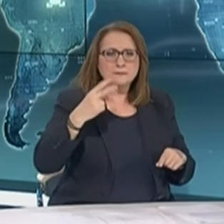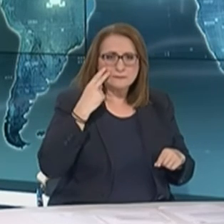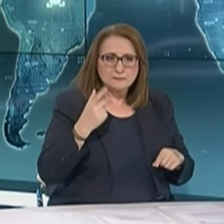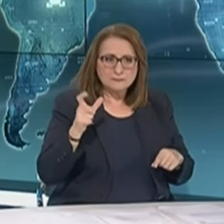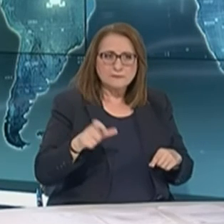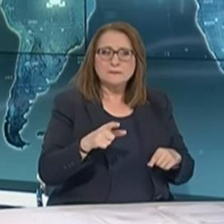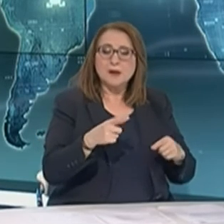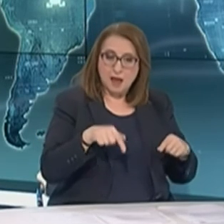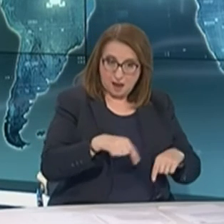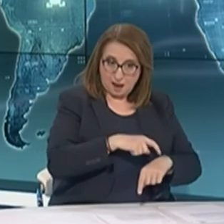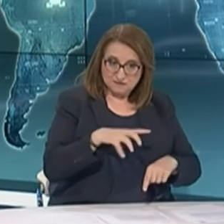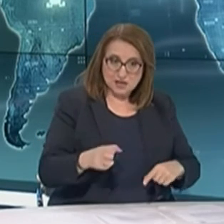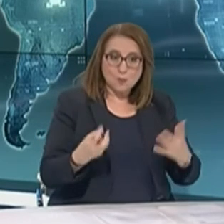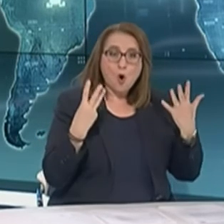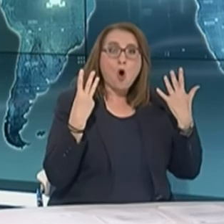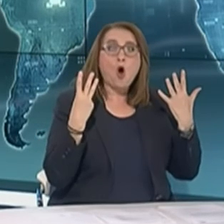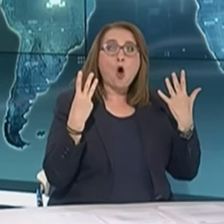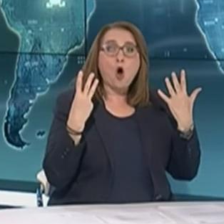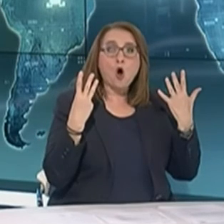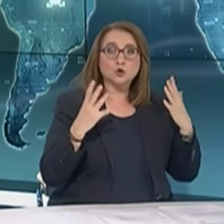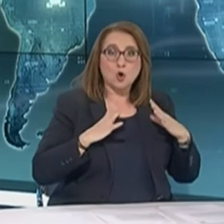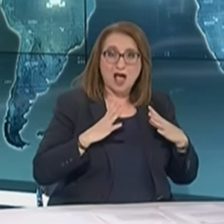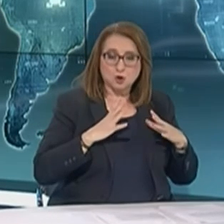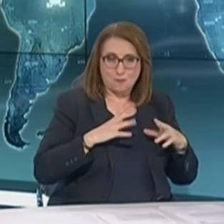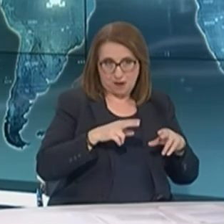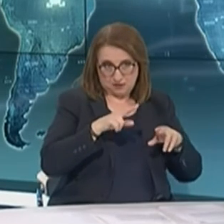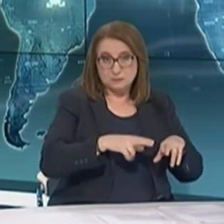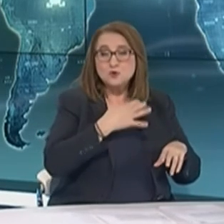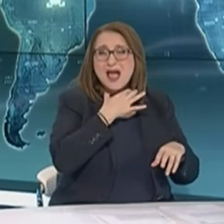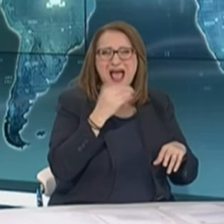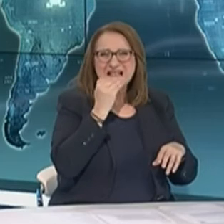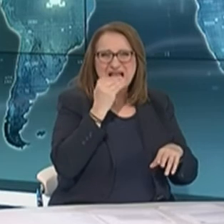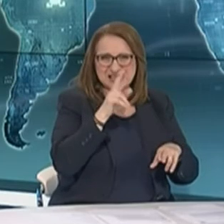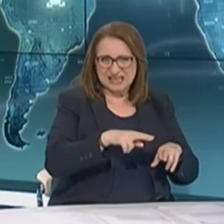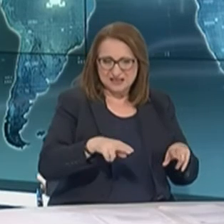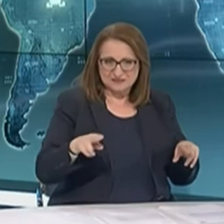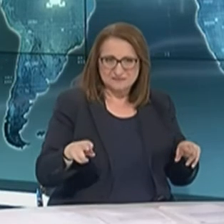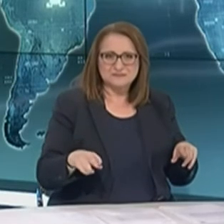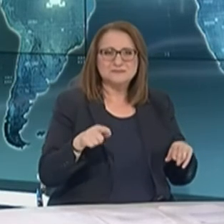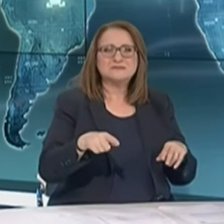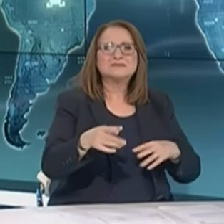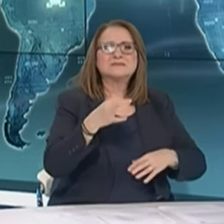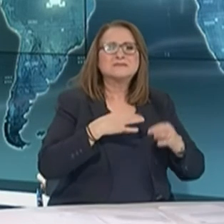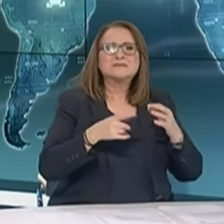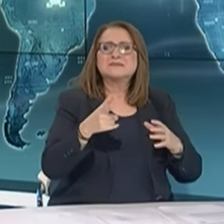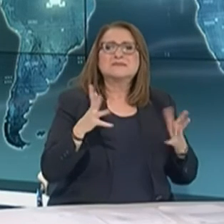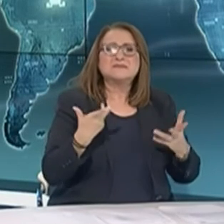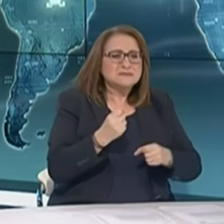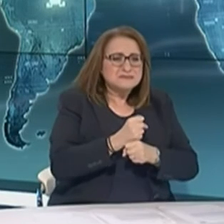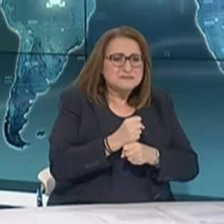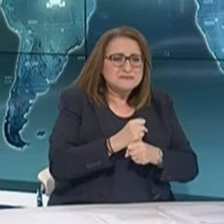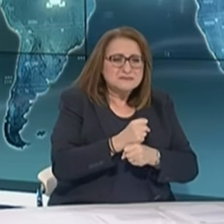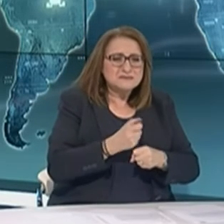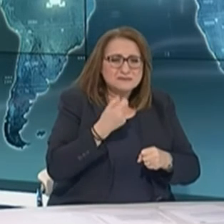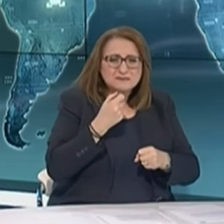είπατε ότι έχουμε 8 άτομα που αυτή τη στιγμή είναι στη ΜΕΣ. Και επίσης λίγο να μας αντιληφθείτε αυτό που είπατε για τα πάρμακα, καθώς συνολικά